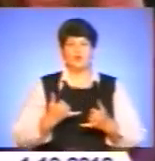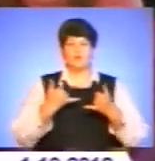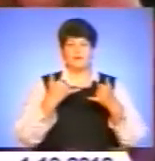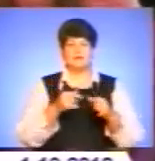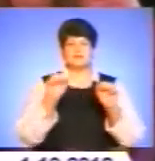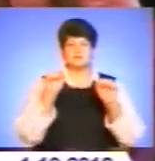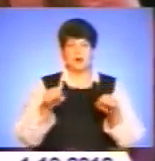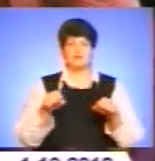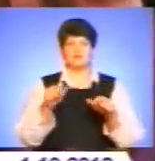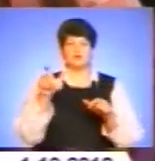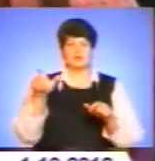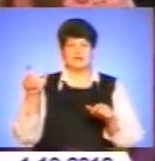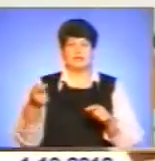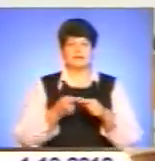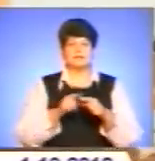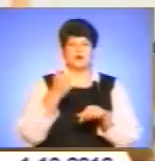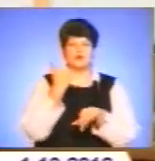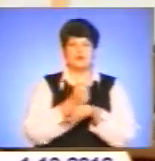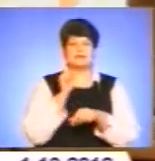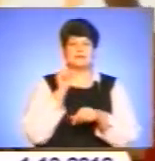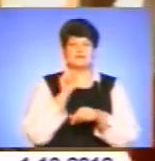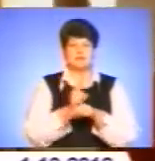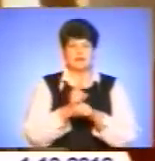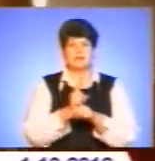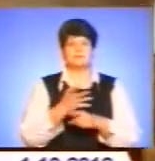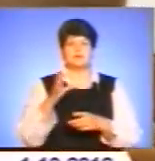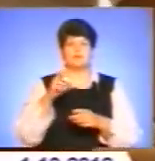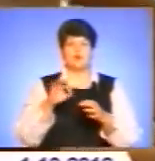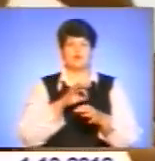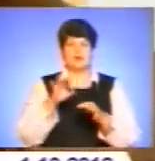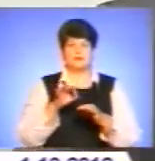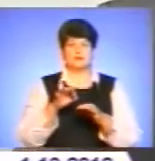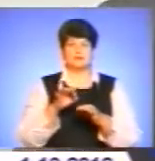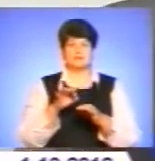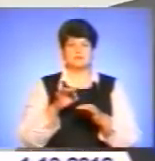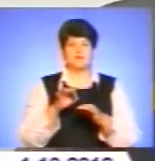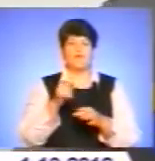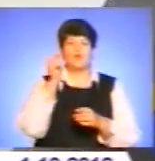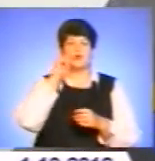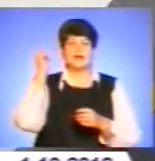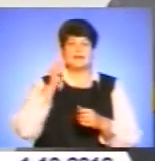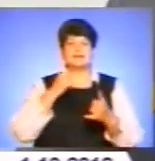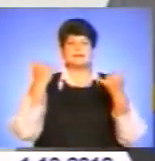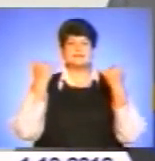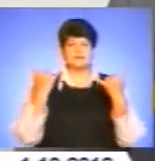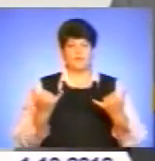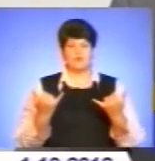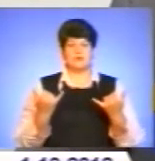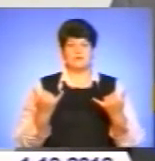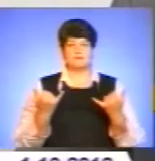Зараз головне завдання національної стратегії профілактики соціального сурідства. В Україні сьогодні